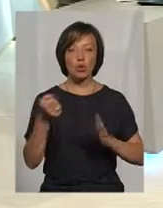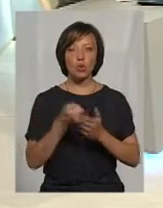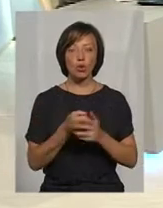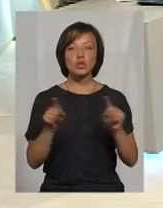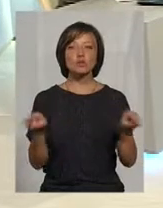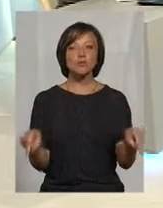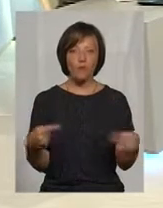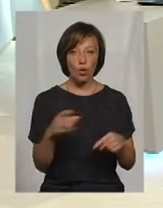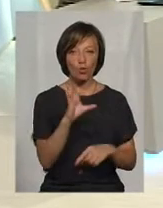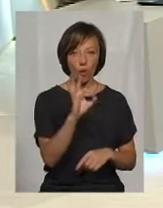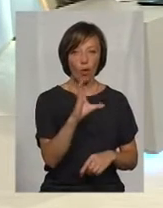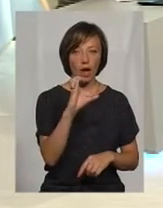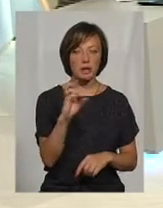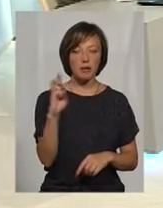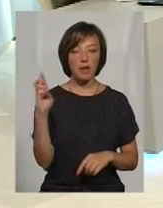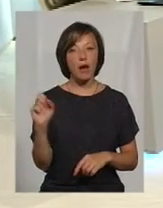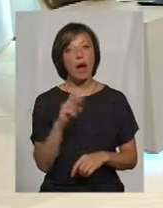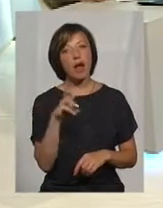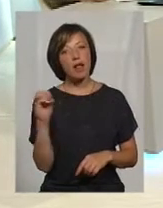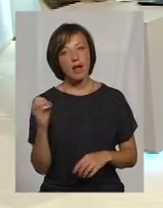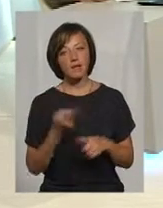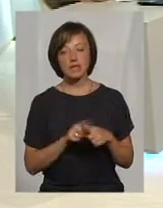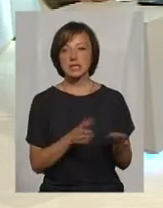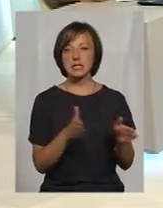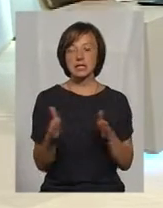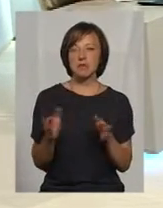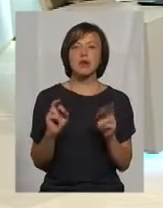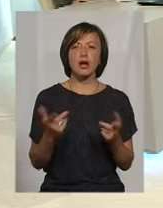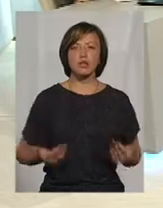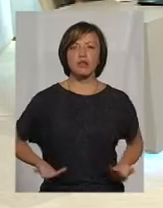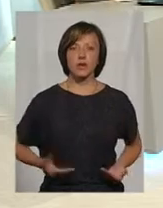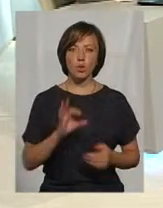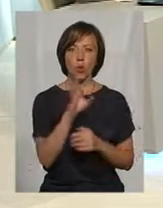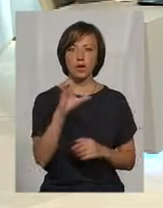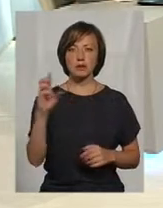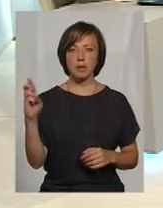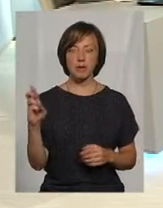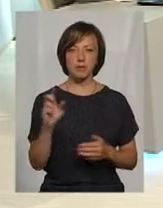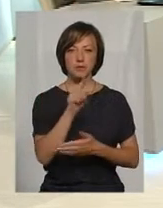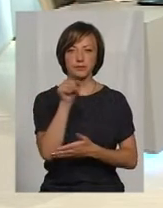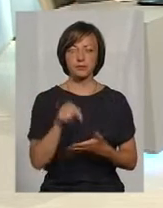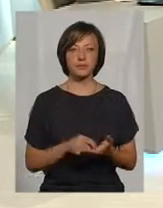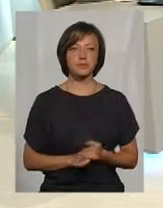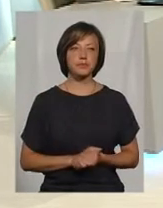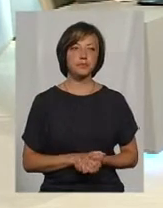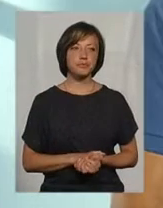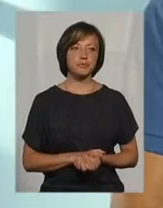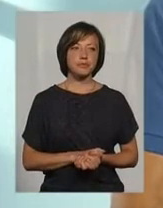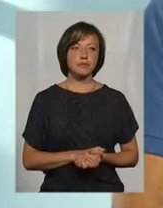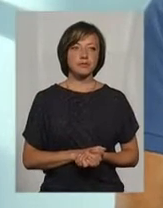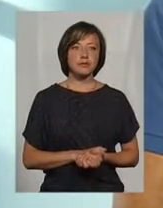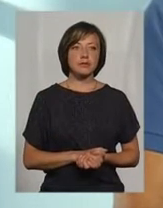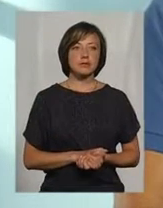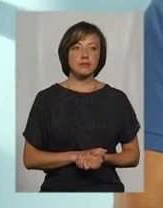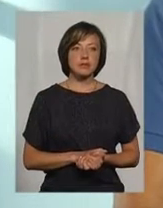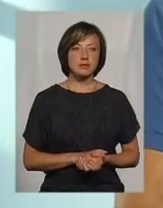створення ОСББ. Але в цій системі координат, як живе ця ОСББ? Значить, ну якщо подивитись на